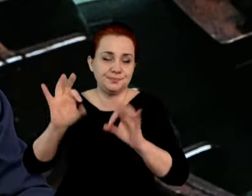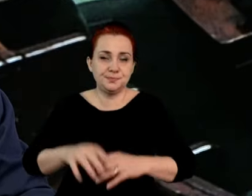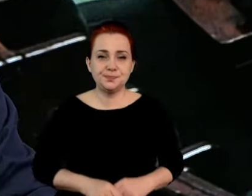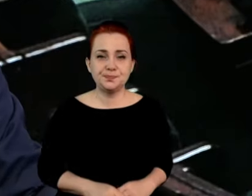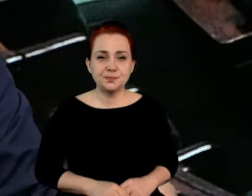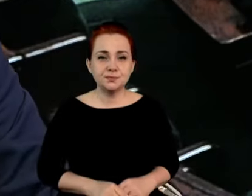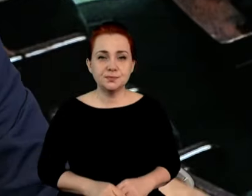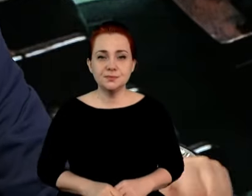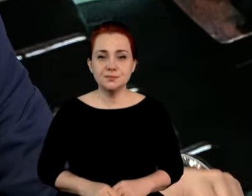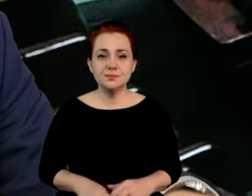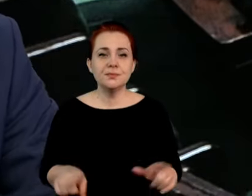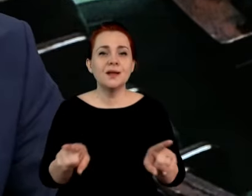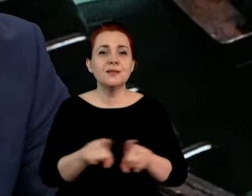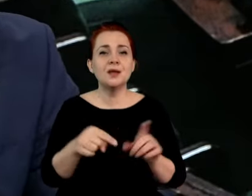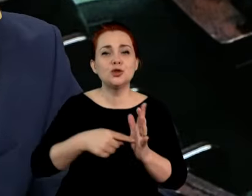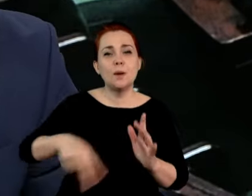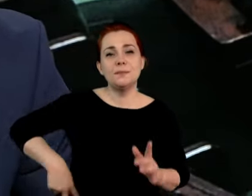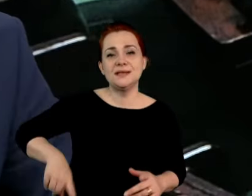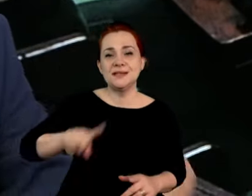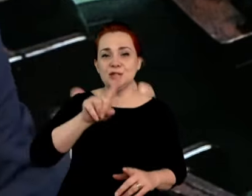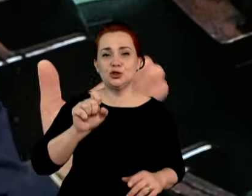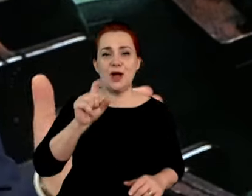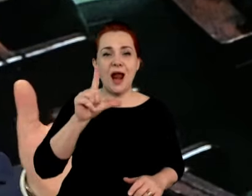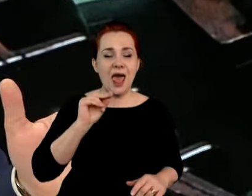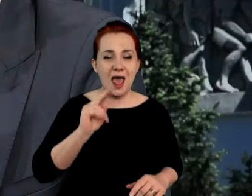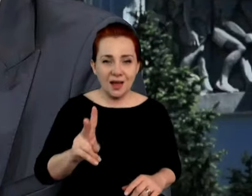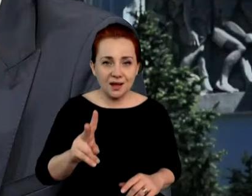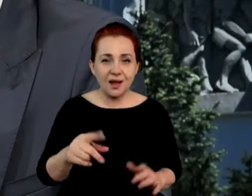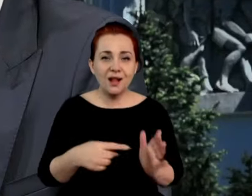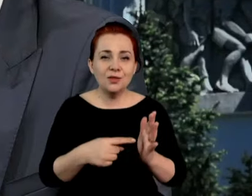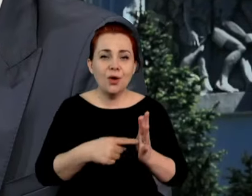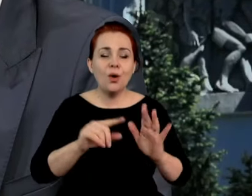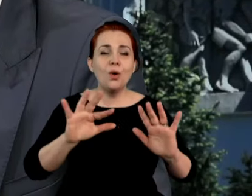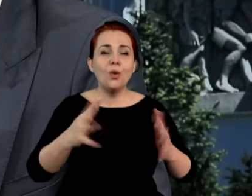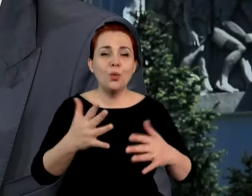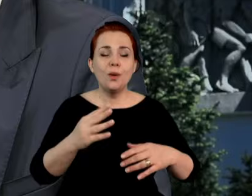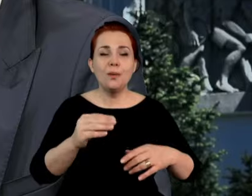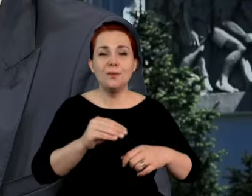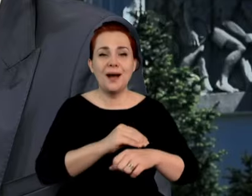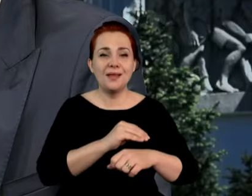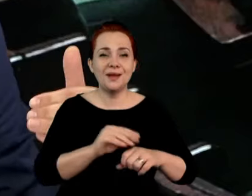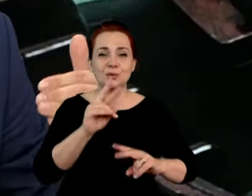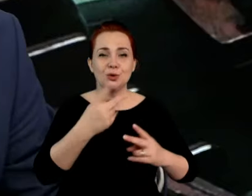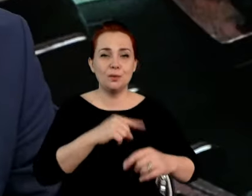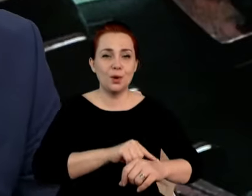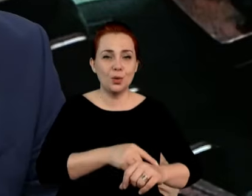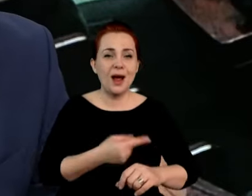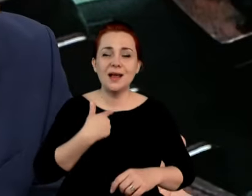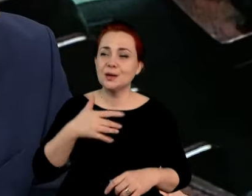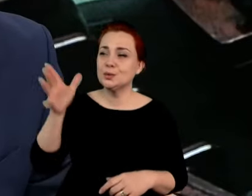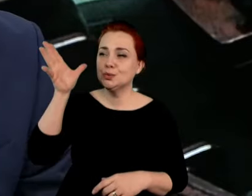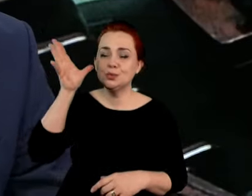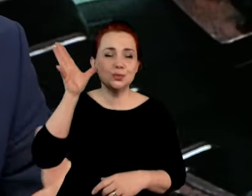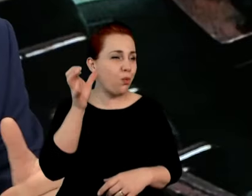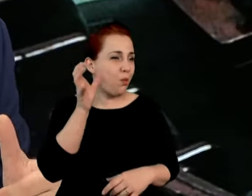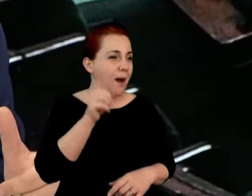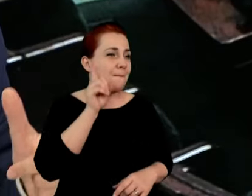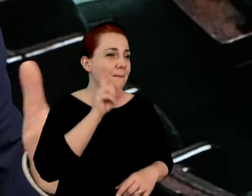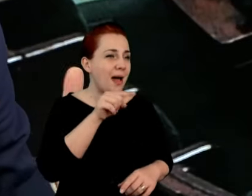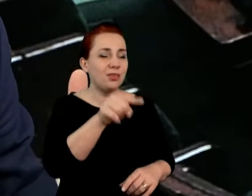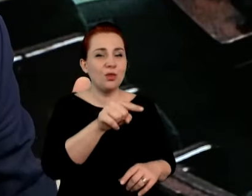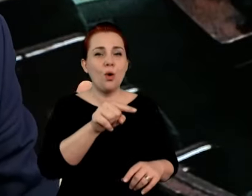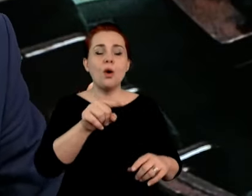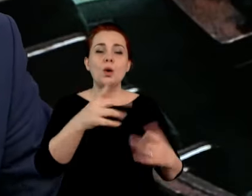ministra Żalka, to jest prawda i to są materiały. Być może, ale nie są materiały. Ale słuchając pana, mam mi odparte wrażenie, że jednak ten pakt o nieagresji,